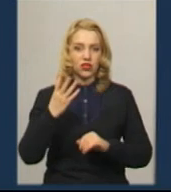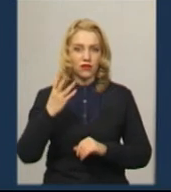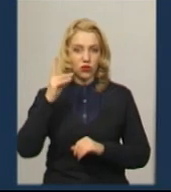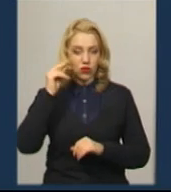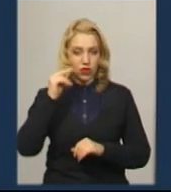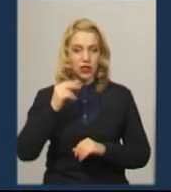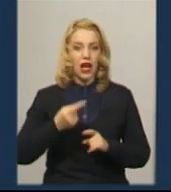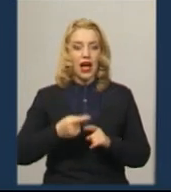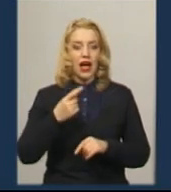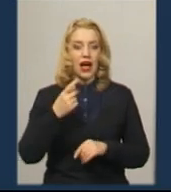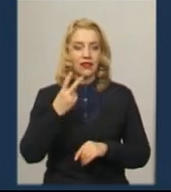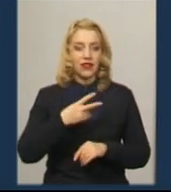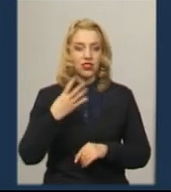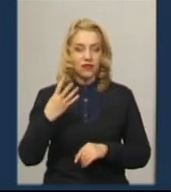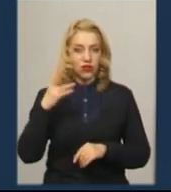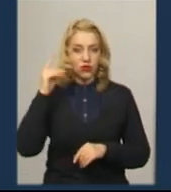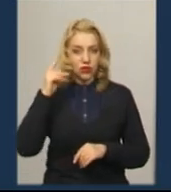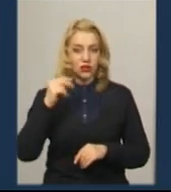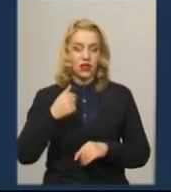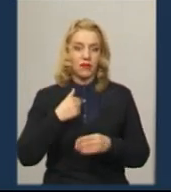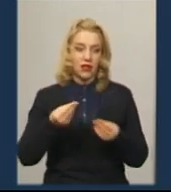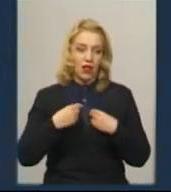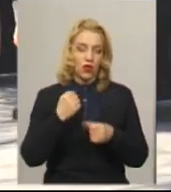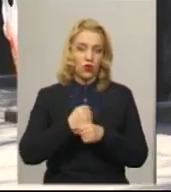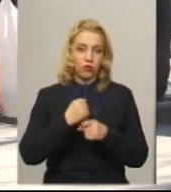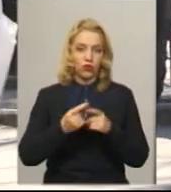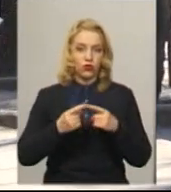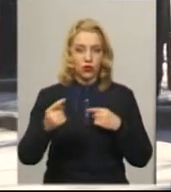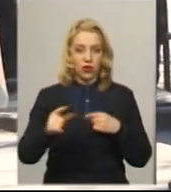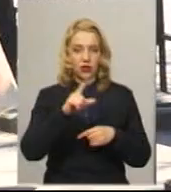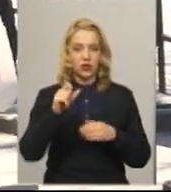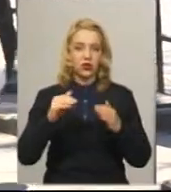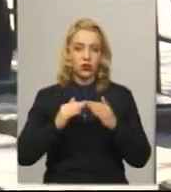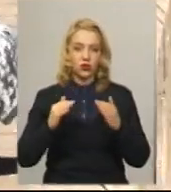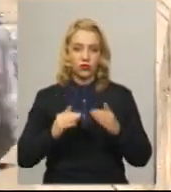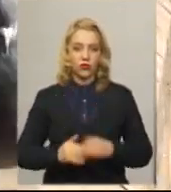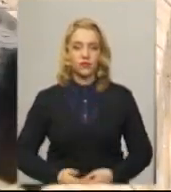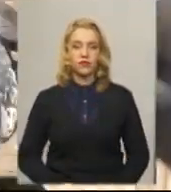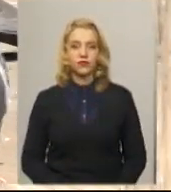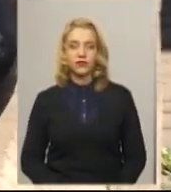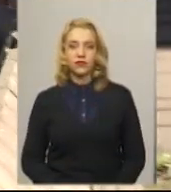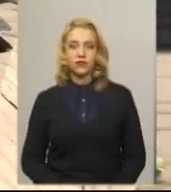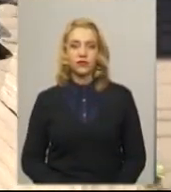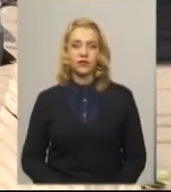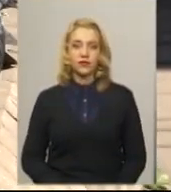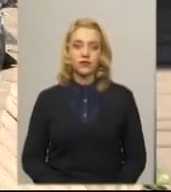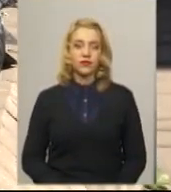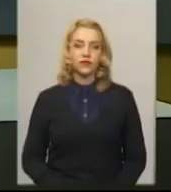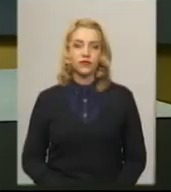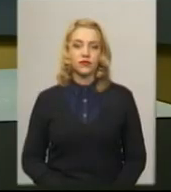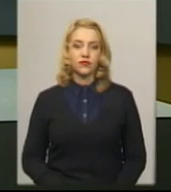мені дали фактично якусь роботу працювати удалено з дому. Неляш Пулак, новини на Суспільному, Хмельницький.